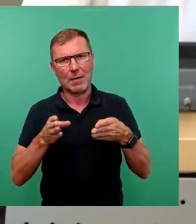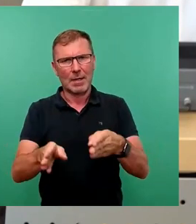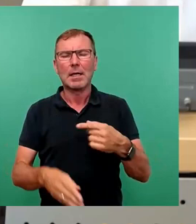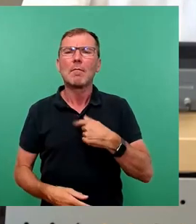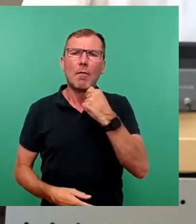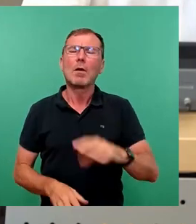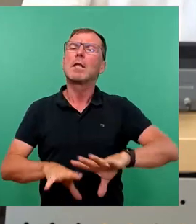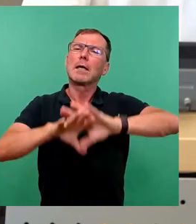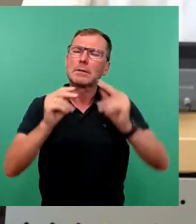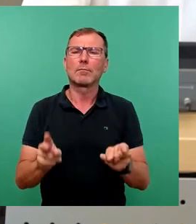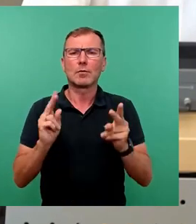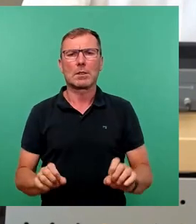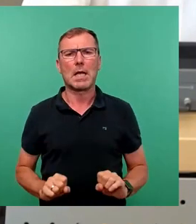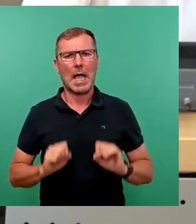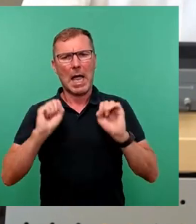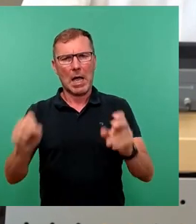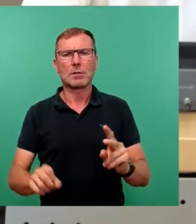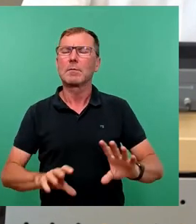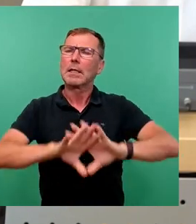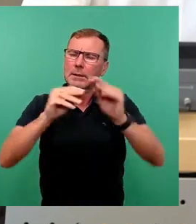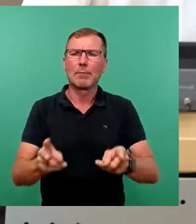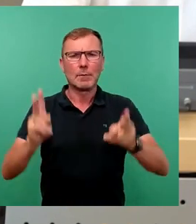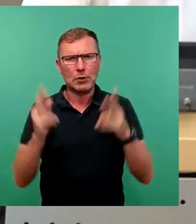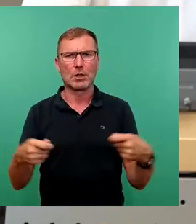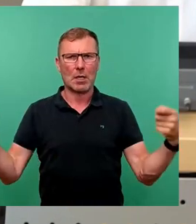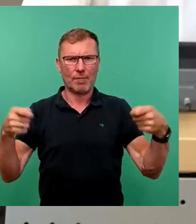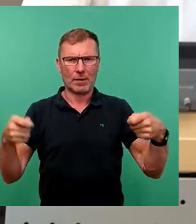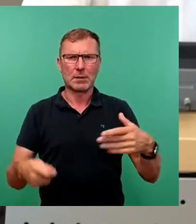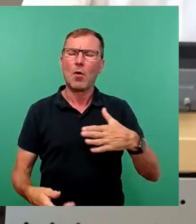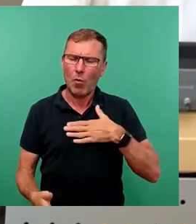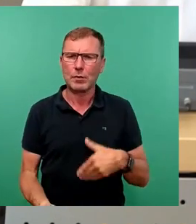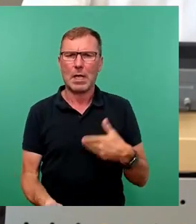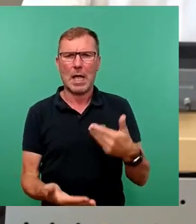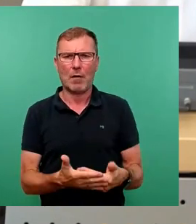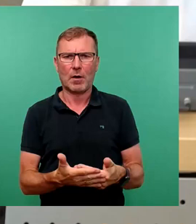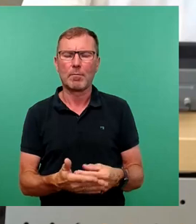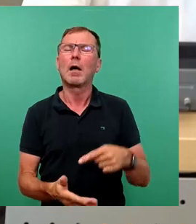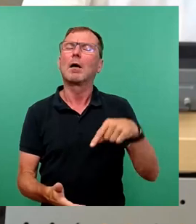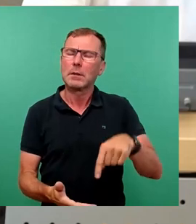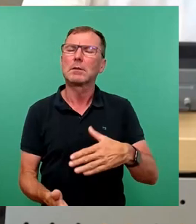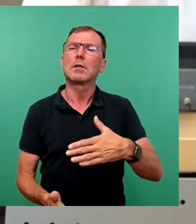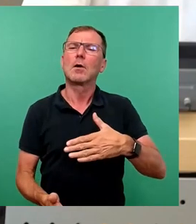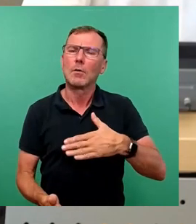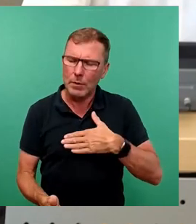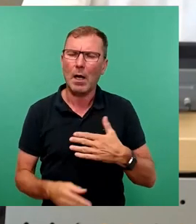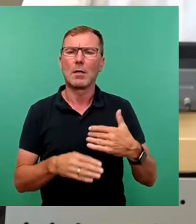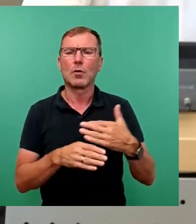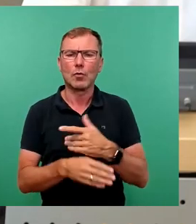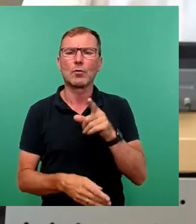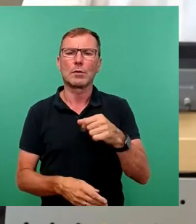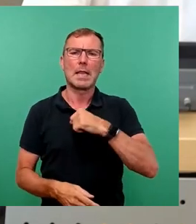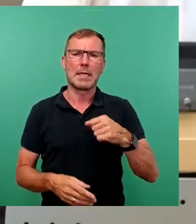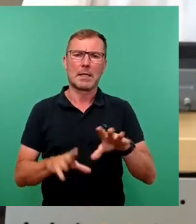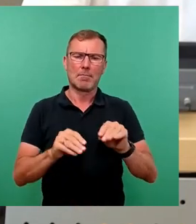gesamtstädtische Ausgabe gesamtstädtisch finanzieren. Das ist unsere Aufgabe. dazu stehen wir auch aus Grün. Und diese